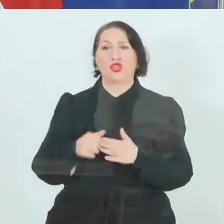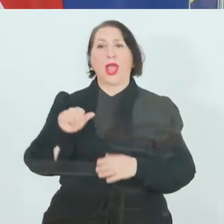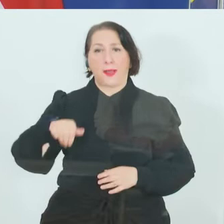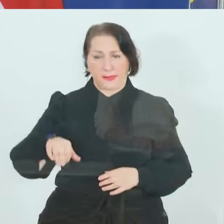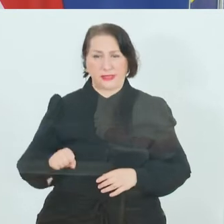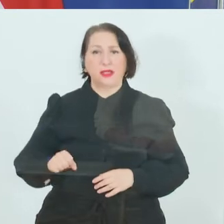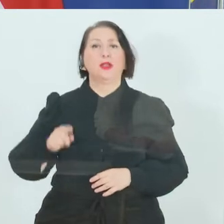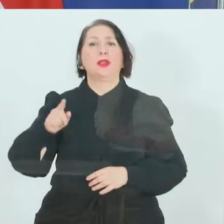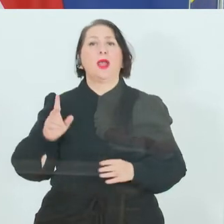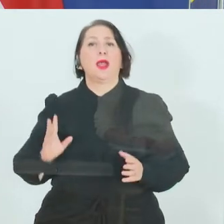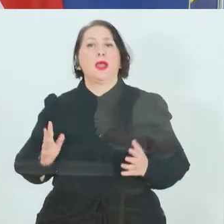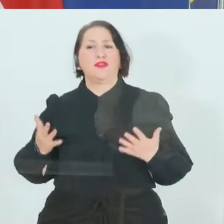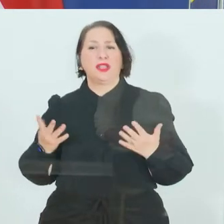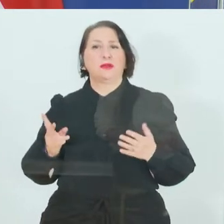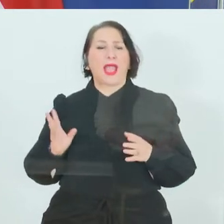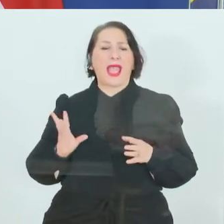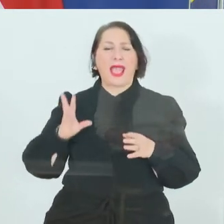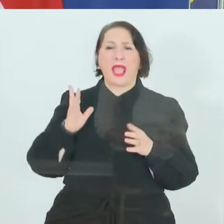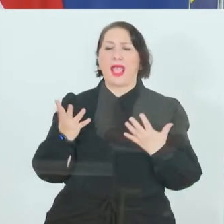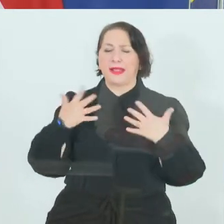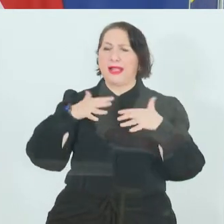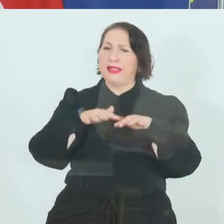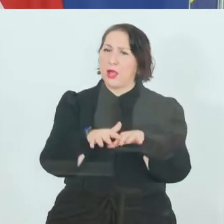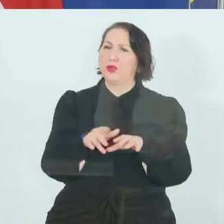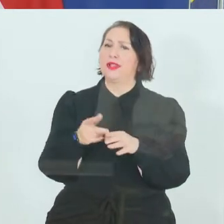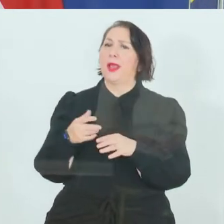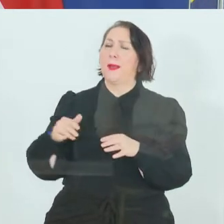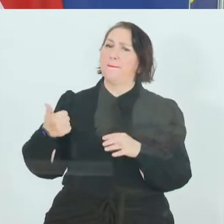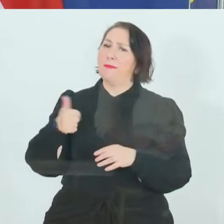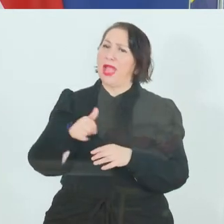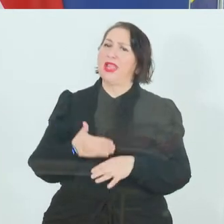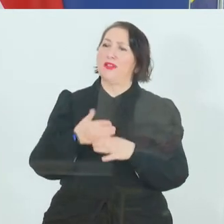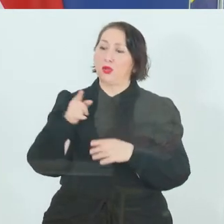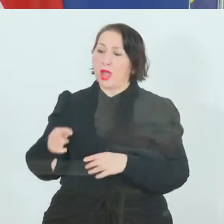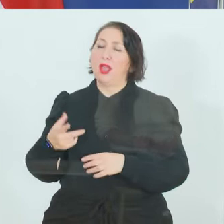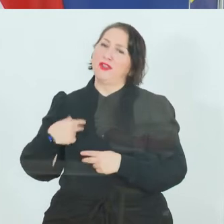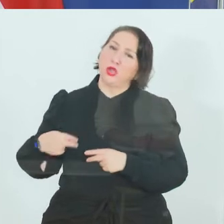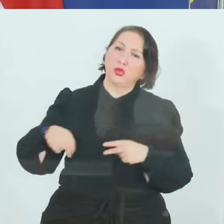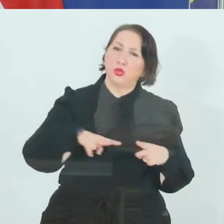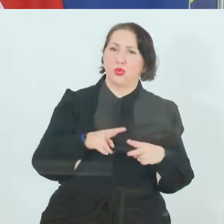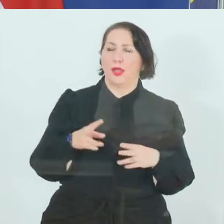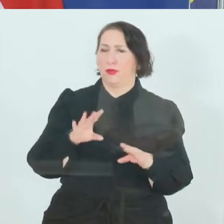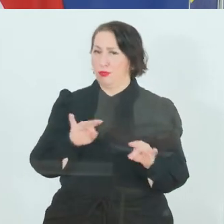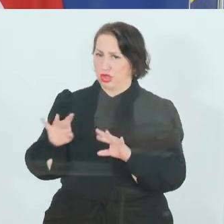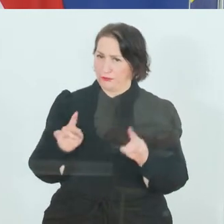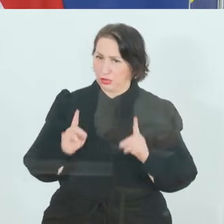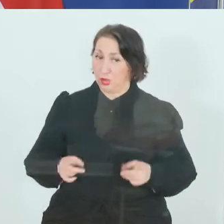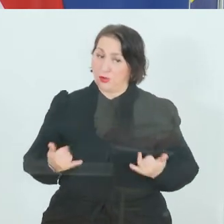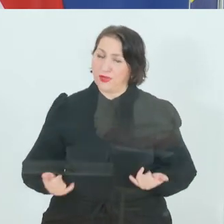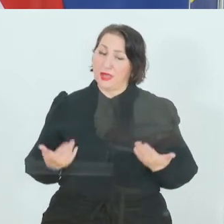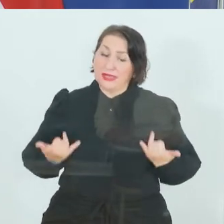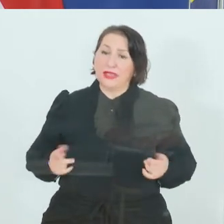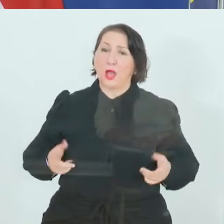AMS mit der Eingliederungsbeihilfe, dass wir auch diese Menschen wieder in Beschäftigung bringen. Und es geht ja auch darum, dass wir jetzt alle